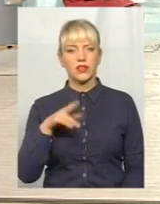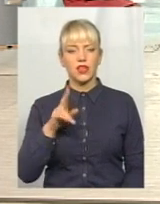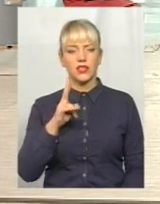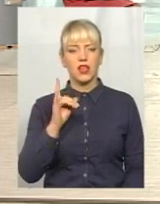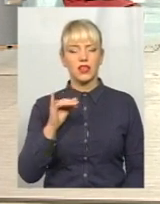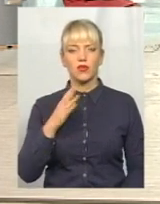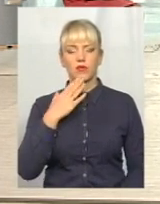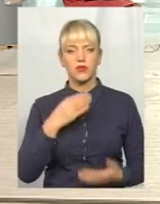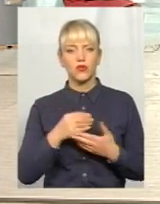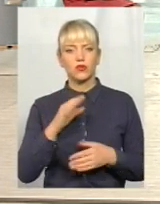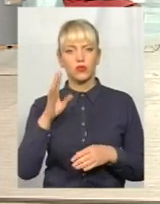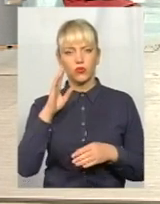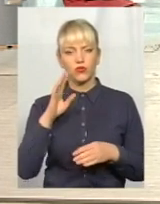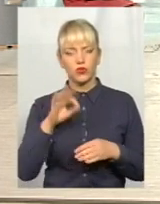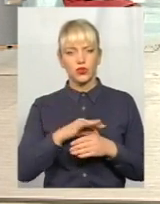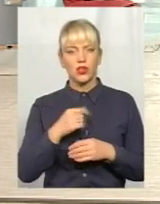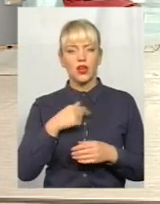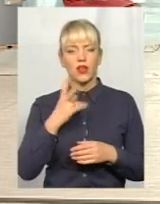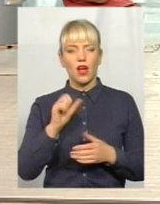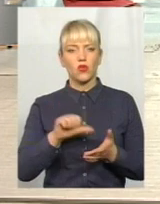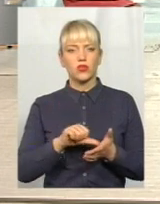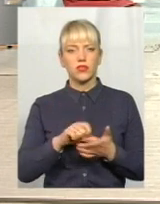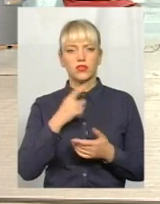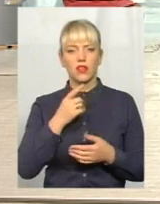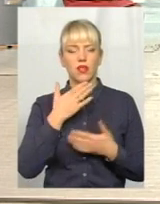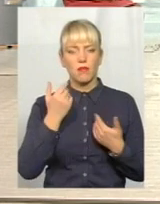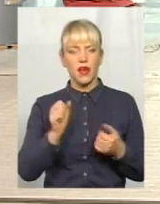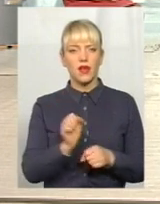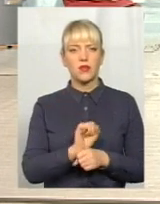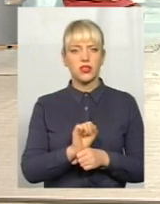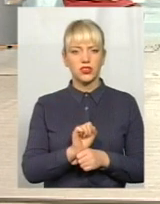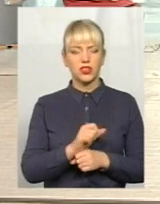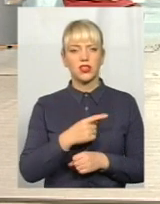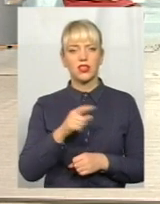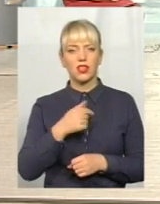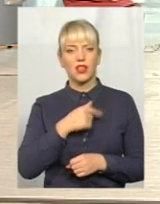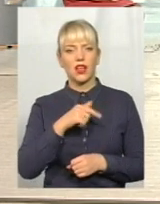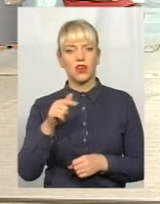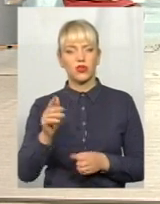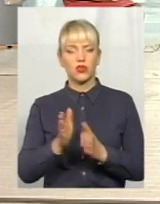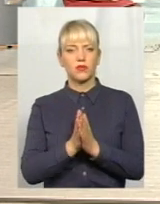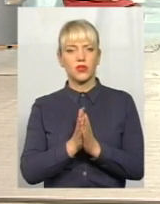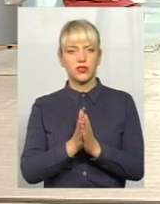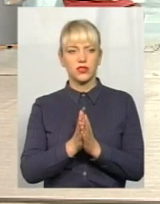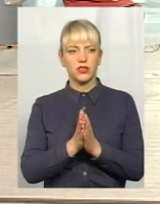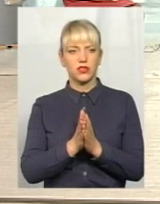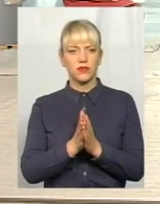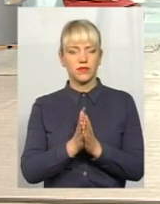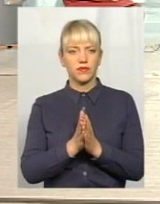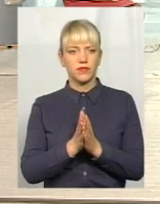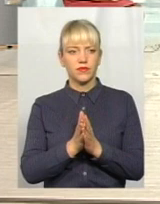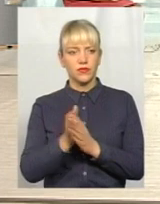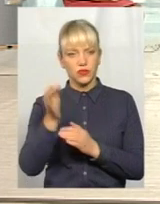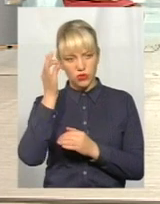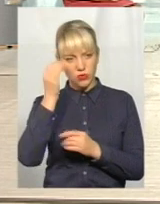чоловіка свого, яку частково прийшла, сказала, що зробили машини, віде до кардіолога в Росії, спомніться. Пам'ятає?